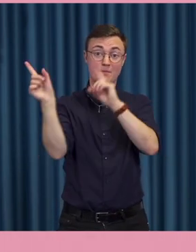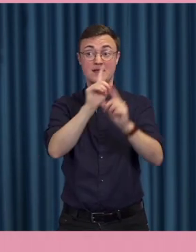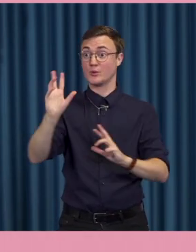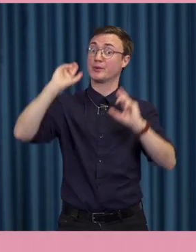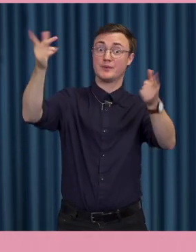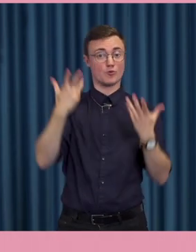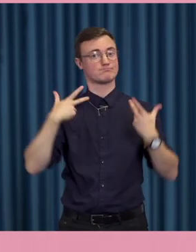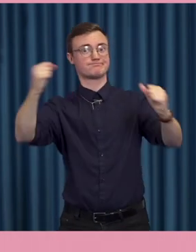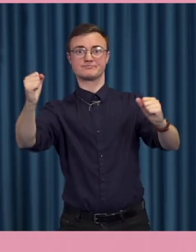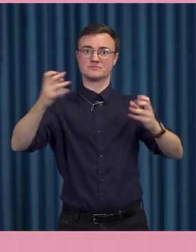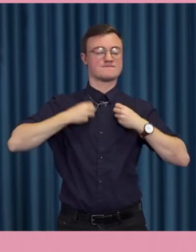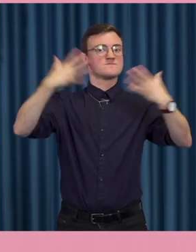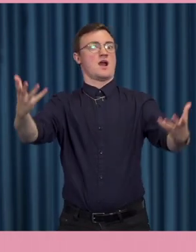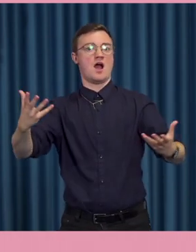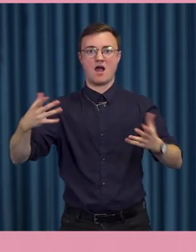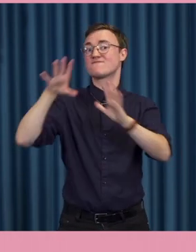agera.